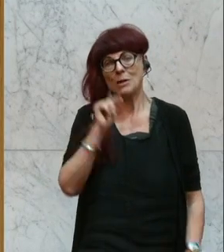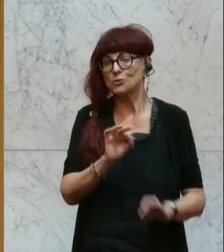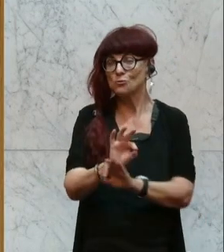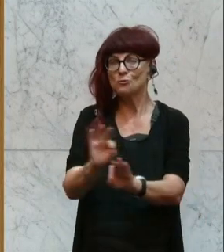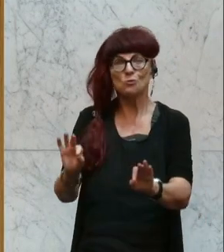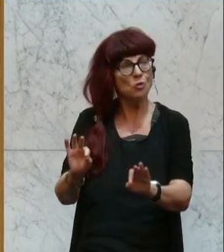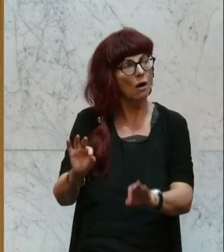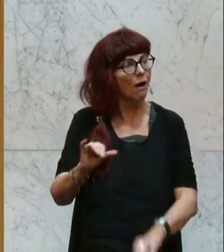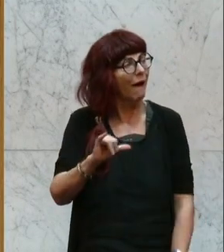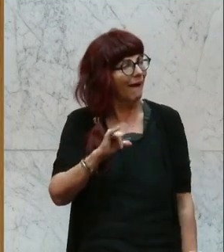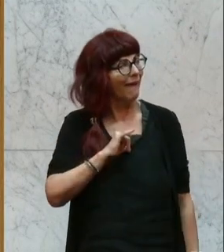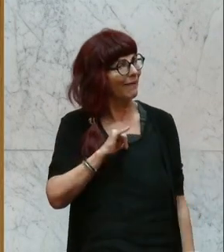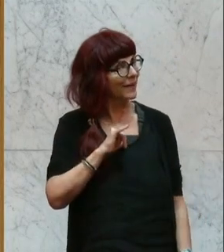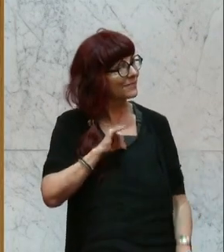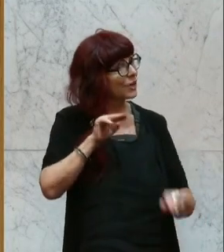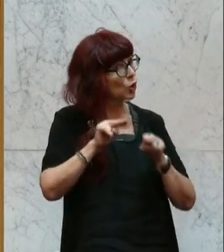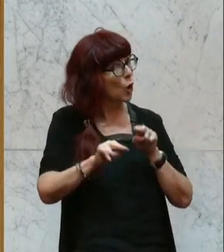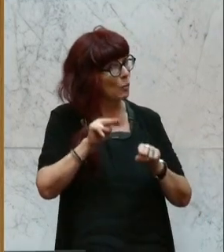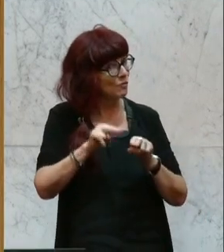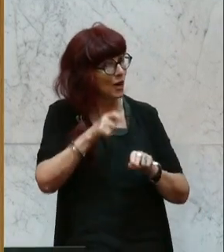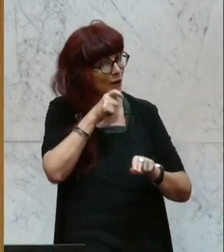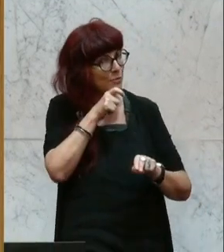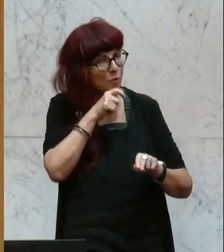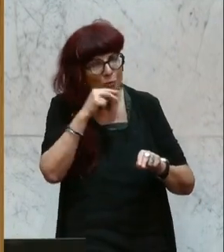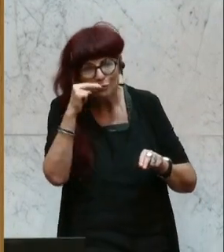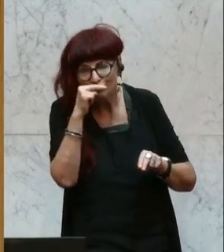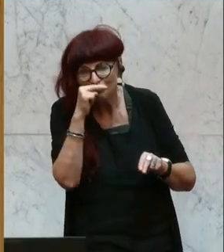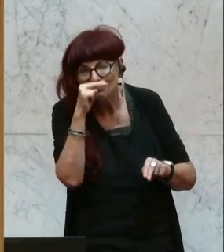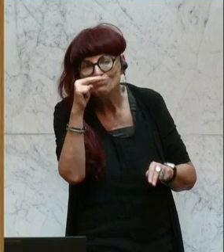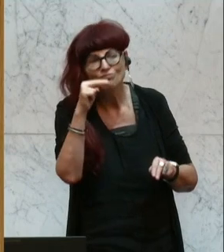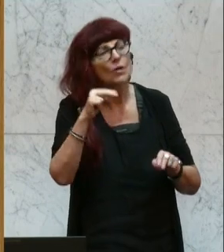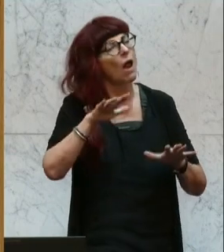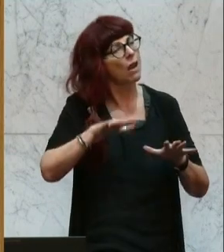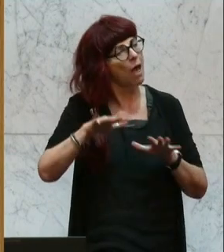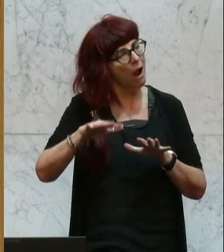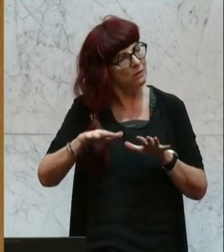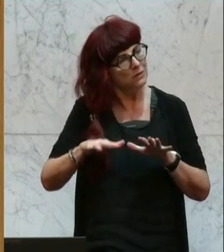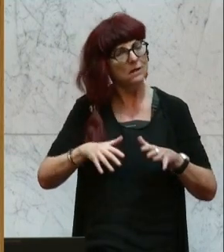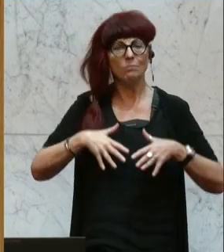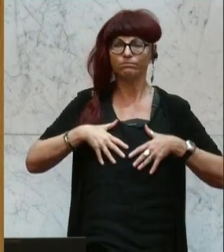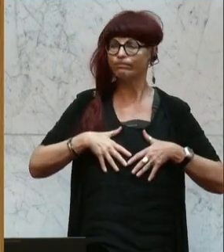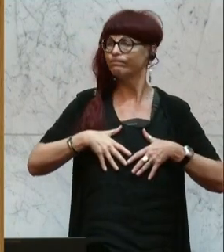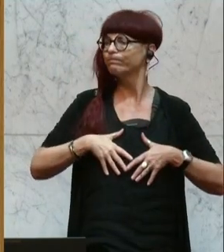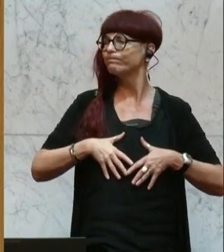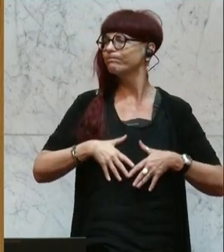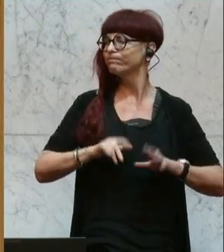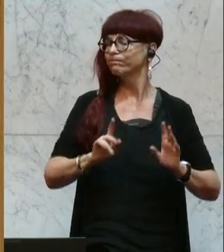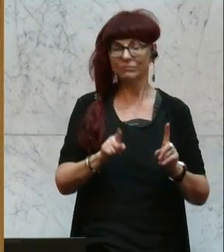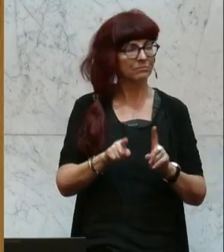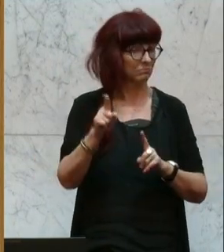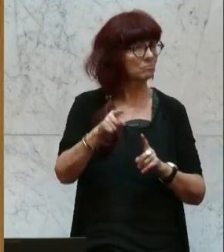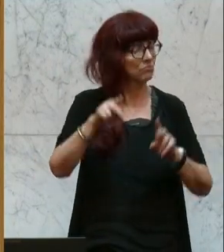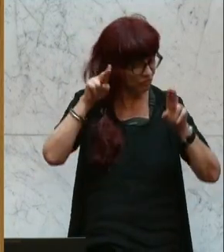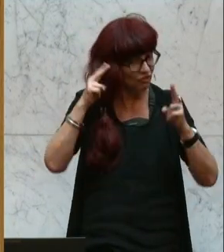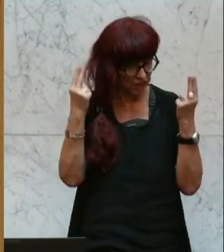attraktiv, in einen Pflegeberuf hineinzuschnuppern, langsam hineinzuwachsen. Ich halte das für eine wichtige und richtige Entscheidung. Wir sehen auch, dass es in